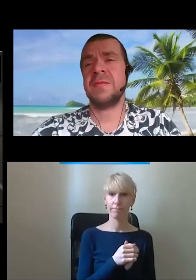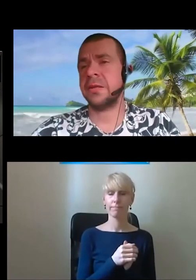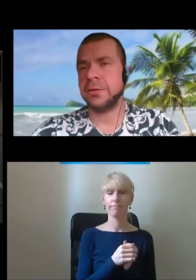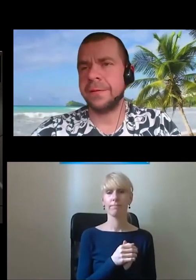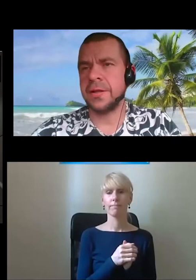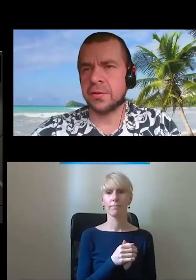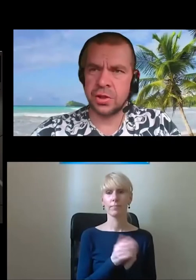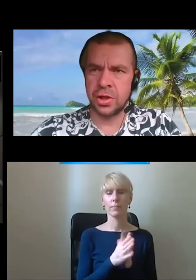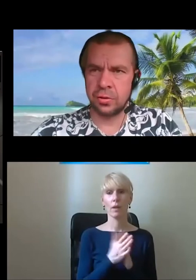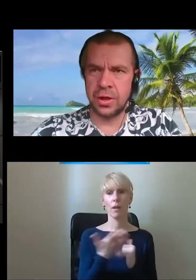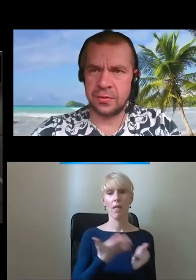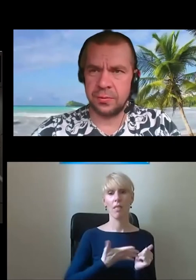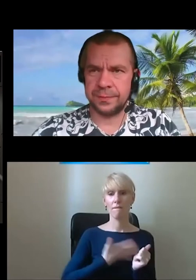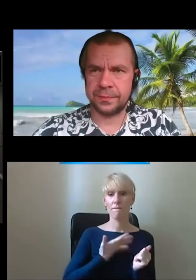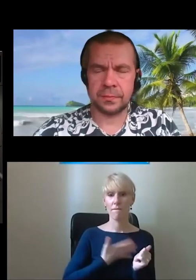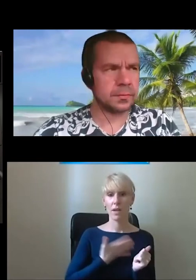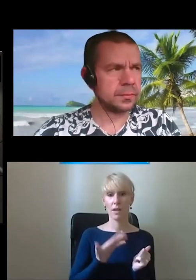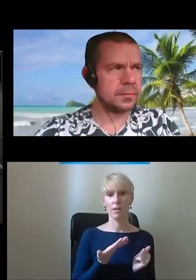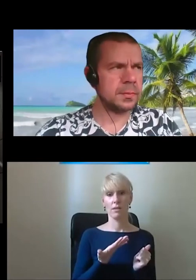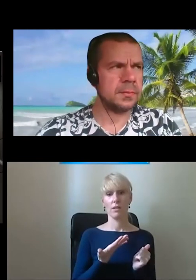wrażenie marnotrawienia czyjegoś czasu.